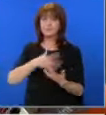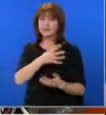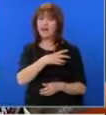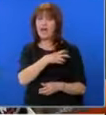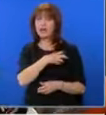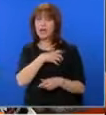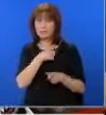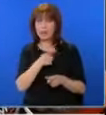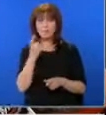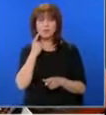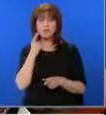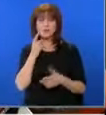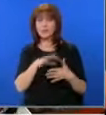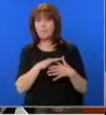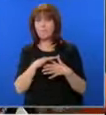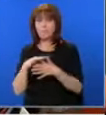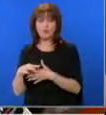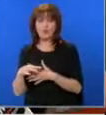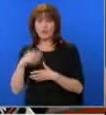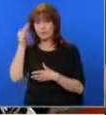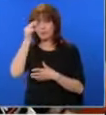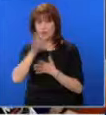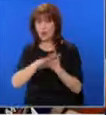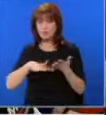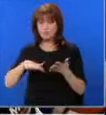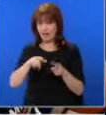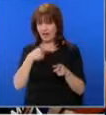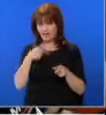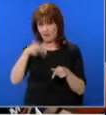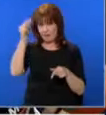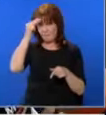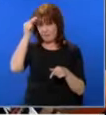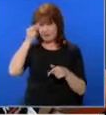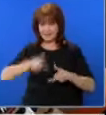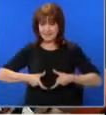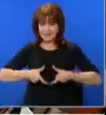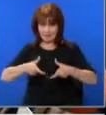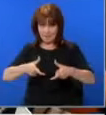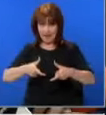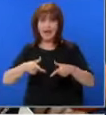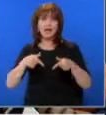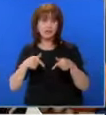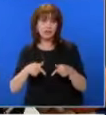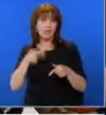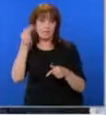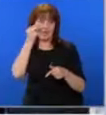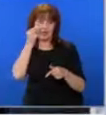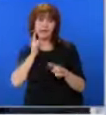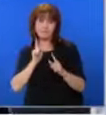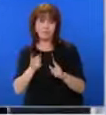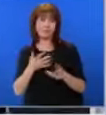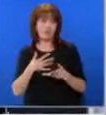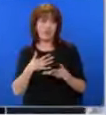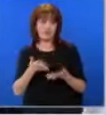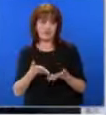Господин Борисов подведе за пореден път българското общество и каза, че това е българска тръба за турски поток, че българска тръба и българите могат да разчитат на нея.